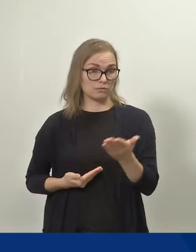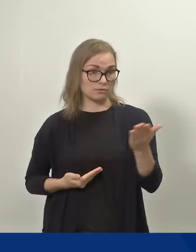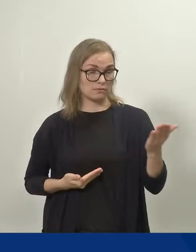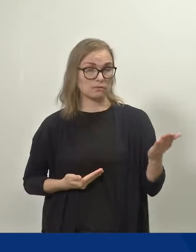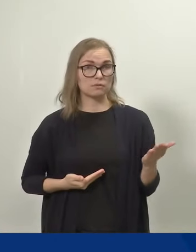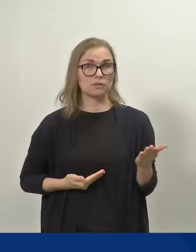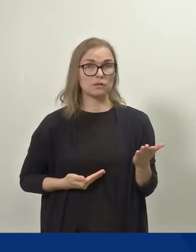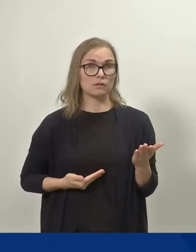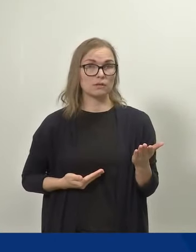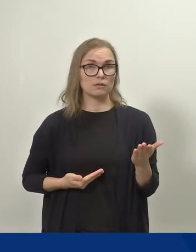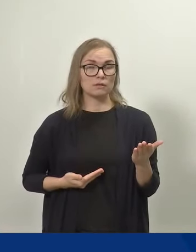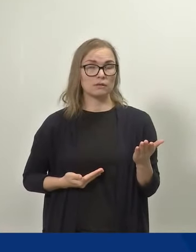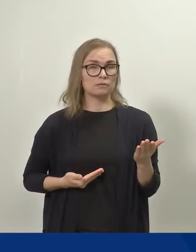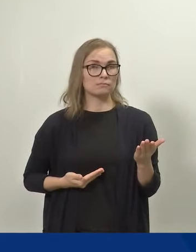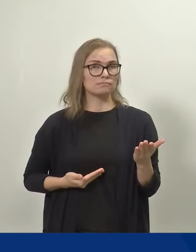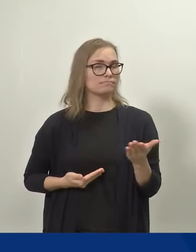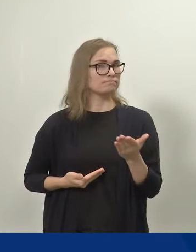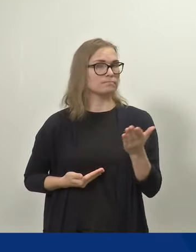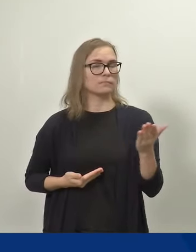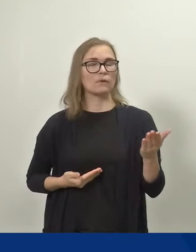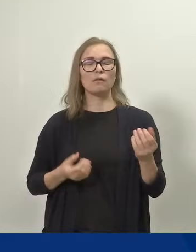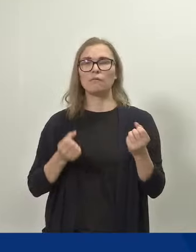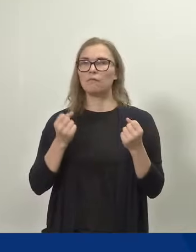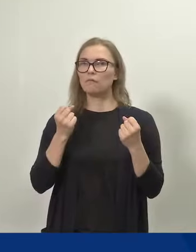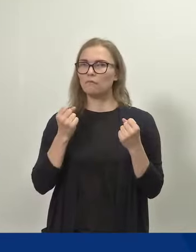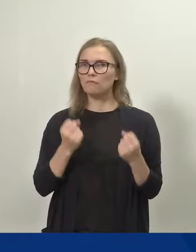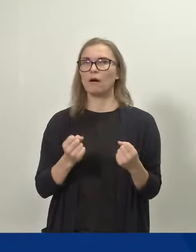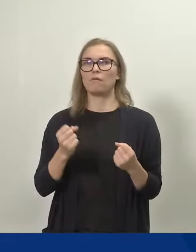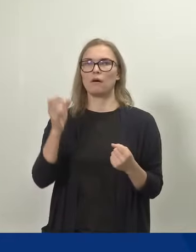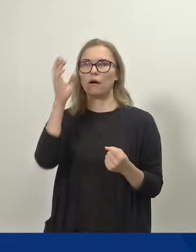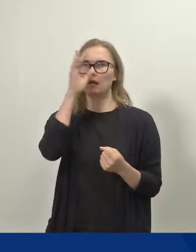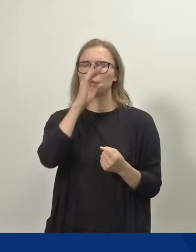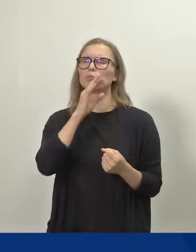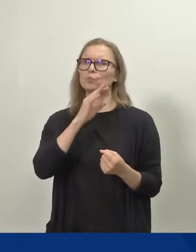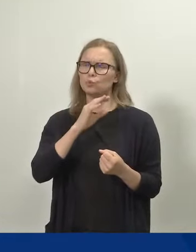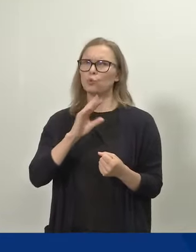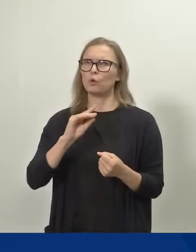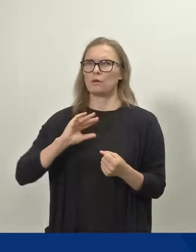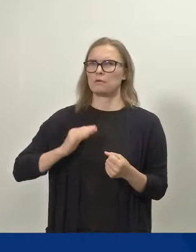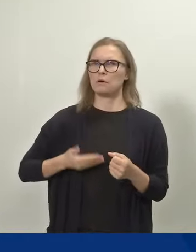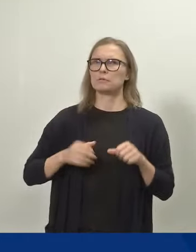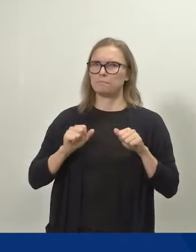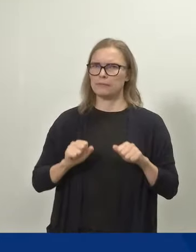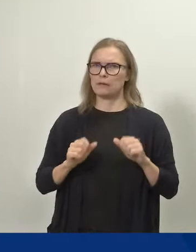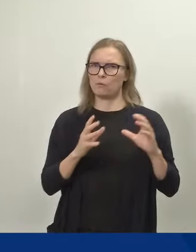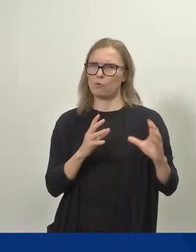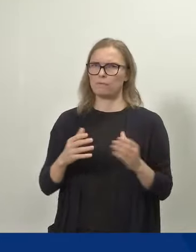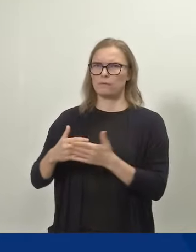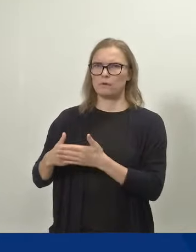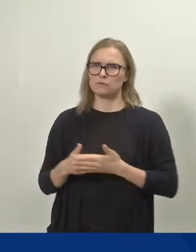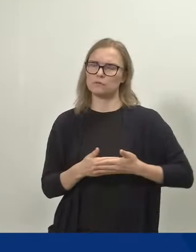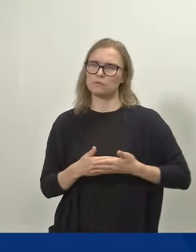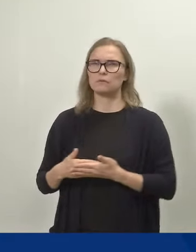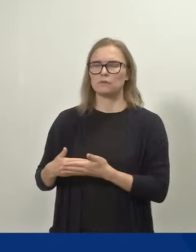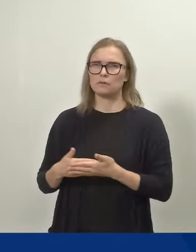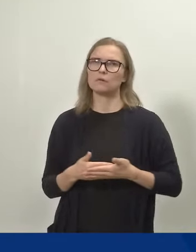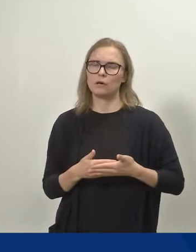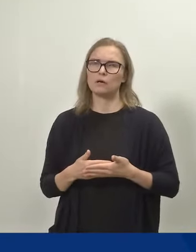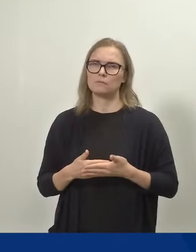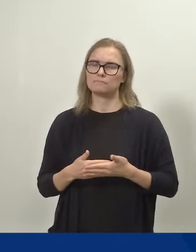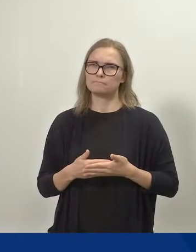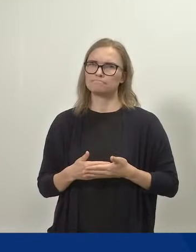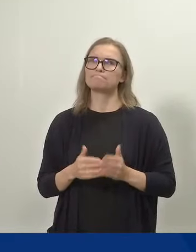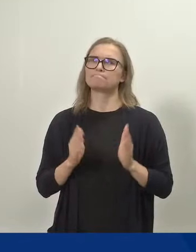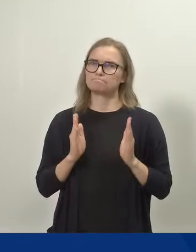on hyvin vahvasti sitä mieltä, että naisen pitää hoitaa lasta. Että on